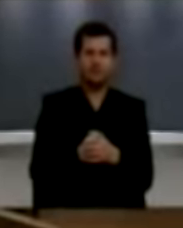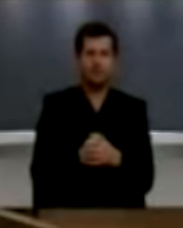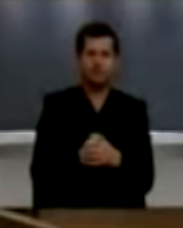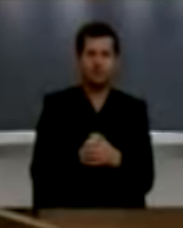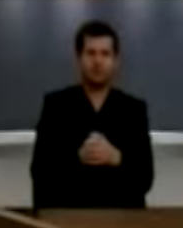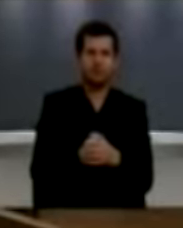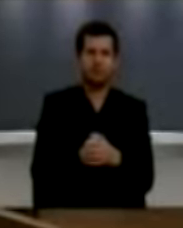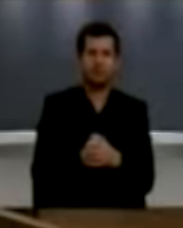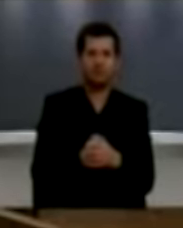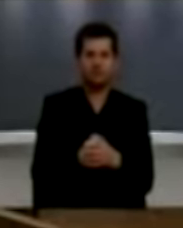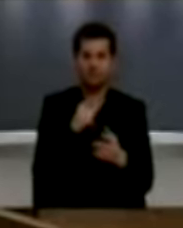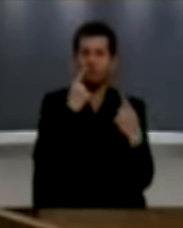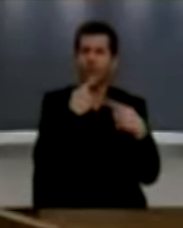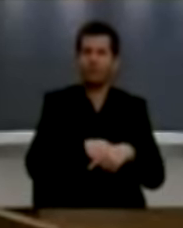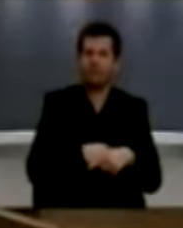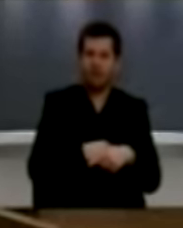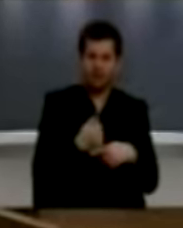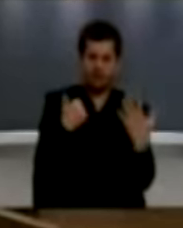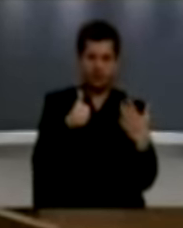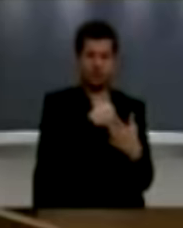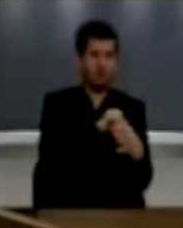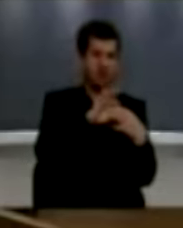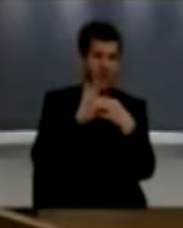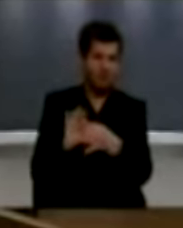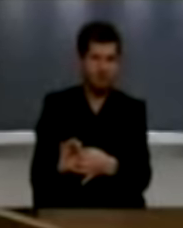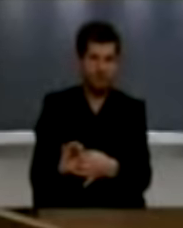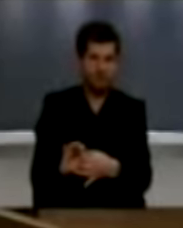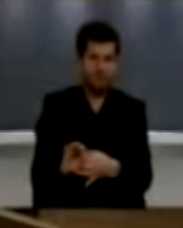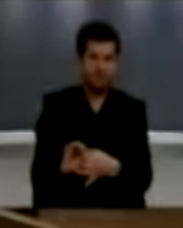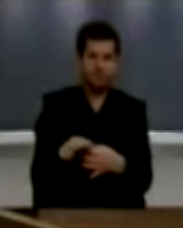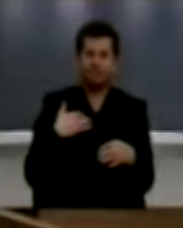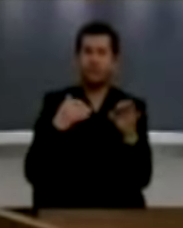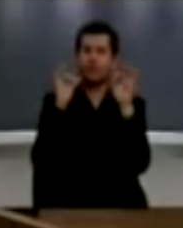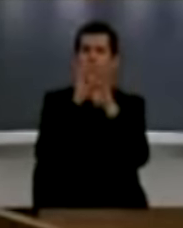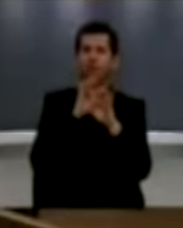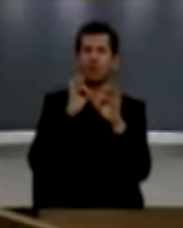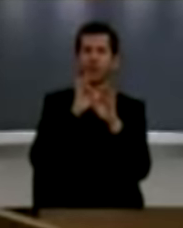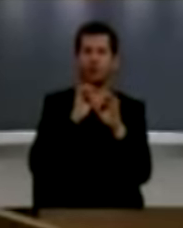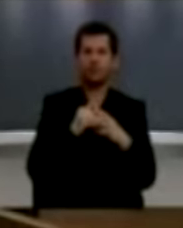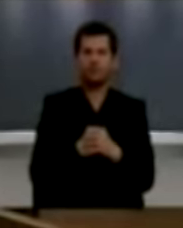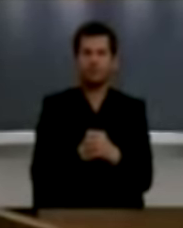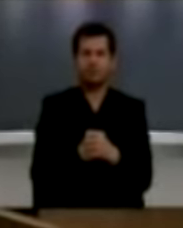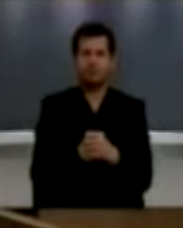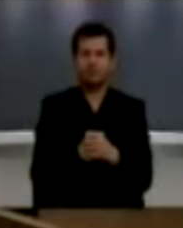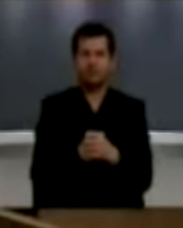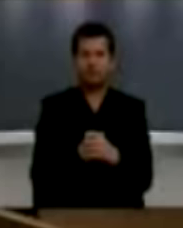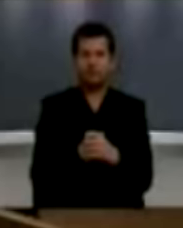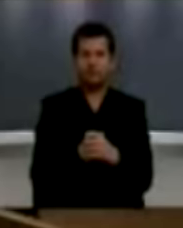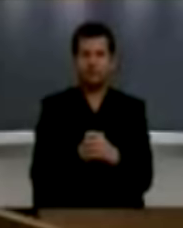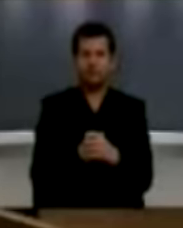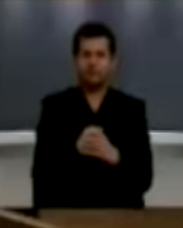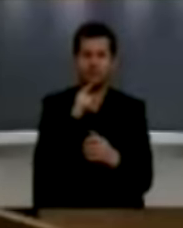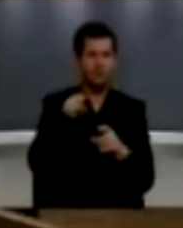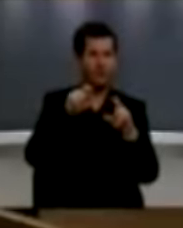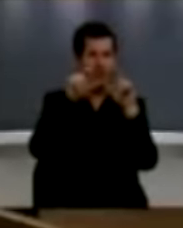është për gjuna që për këta 16 vjet ne e nuk kemi pas në të vërdet as një veprim